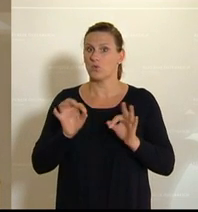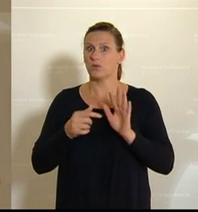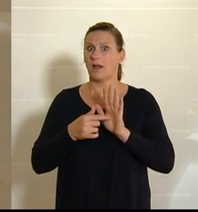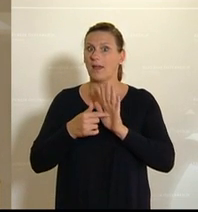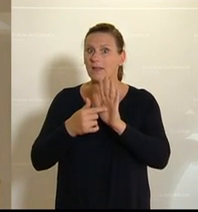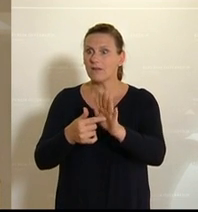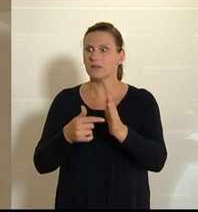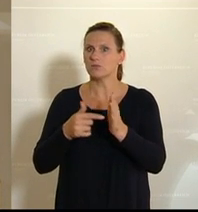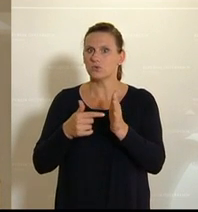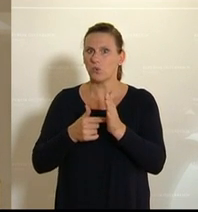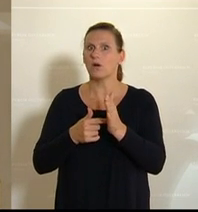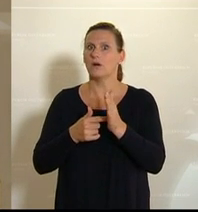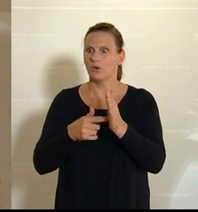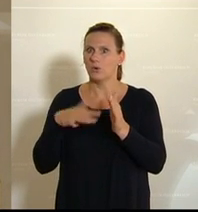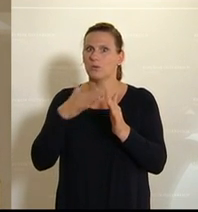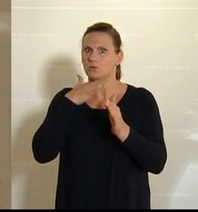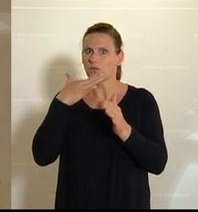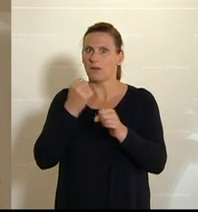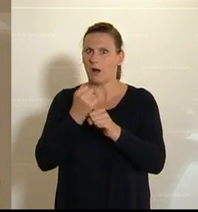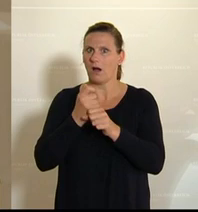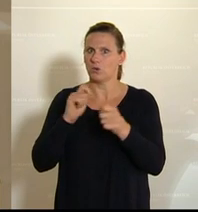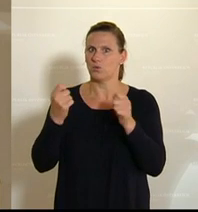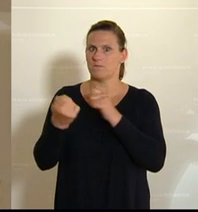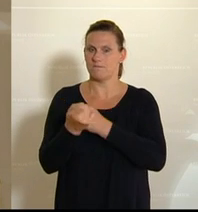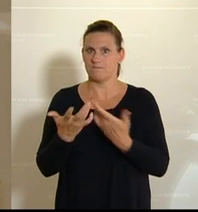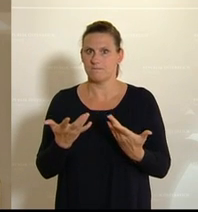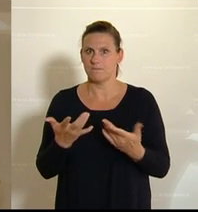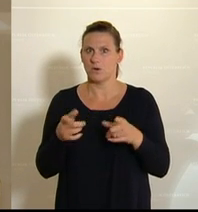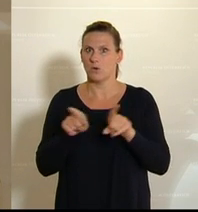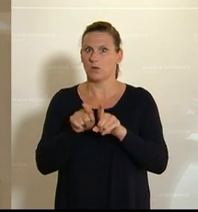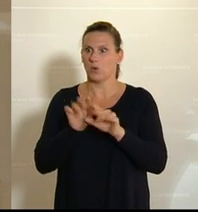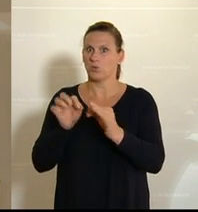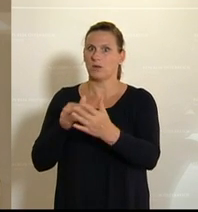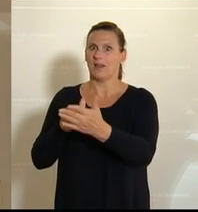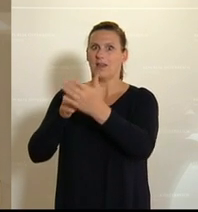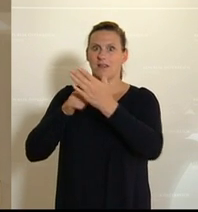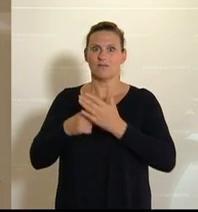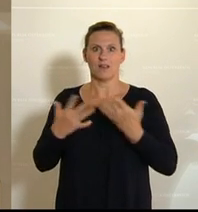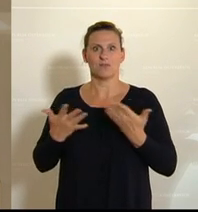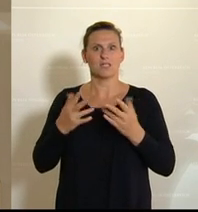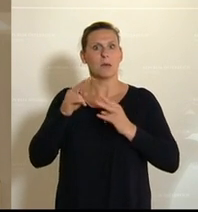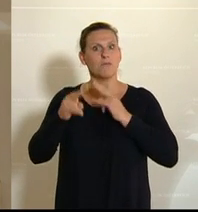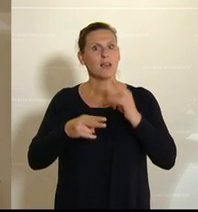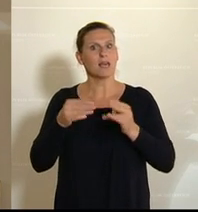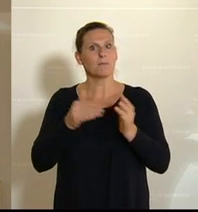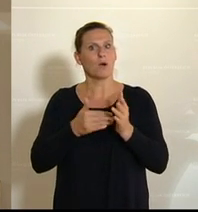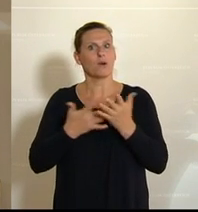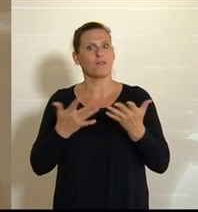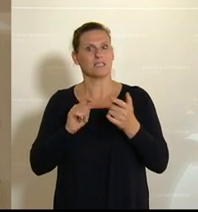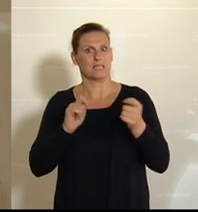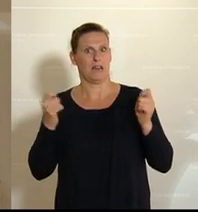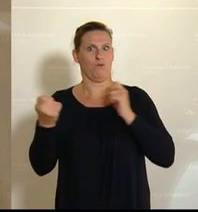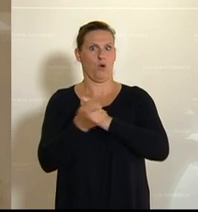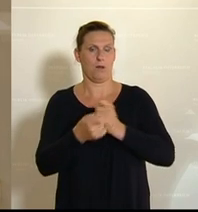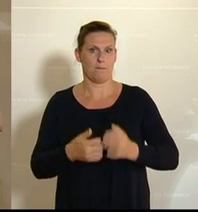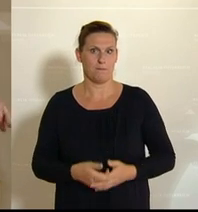einiges zu tun ist. Und es ist auch ein guter Hinweis, dass die Pflege eine Pflegereform braucht. Wie